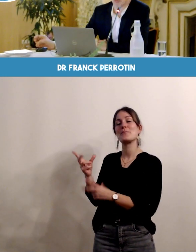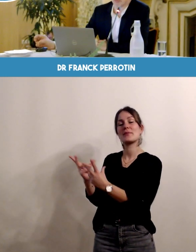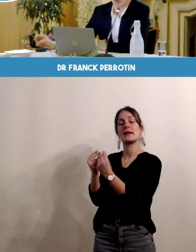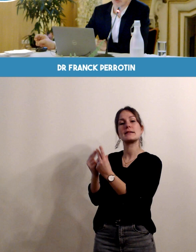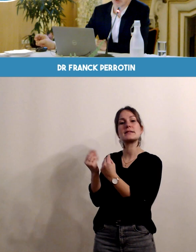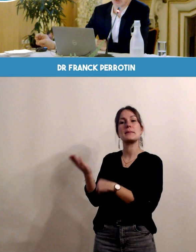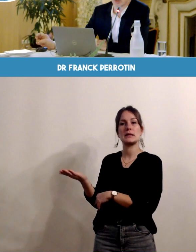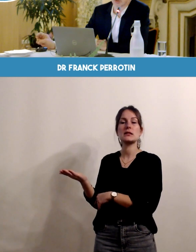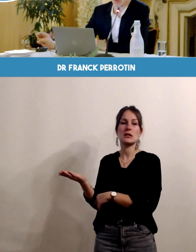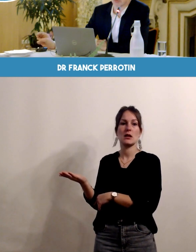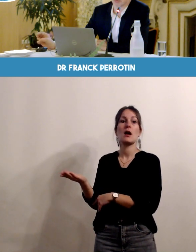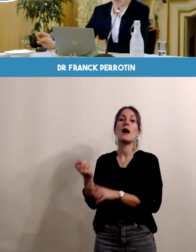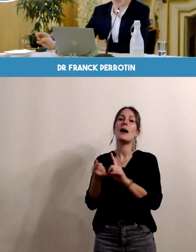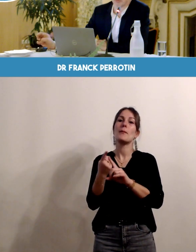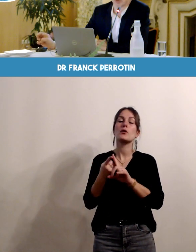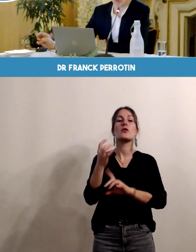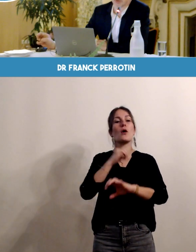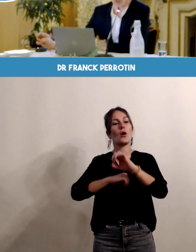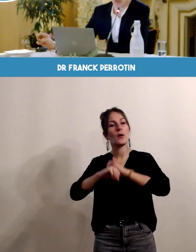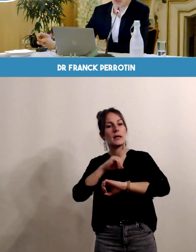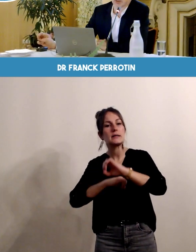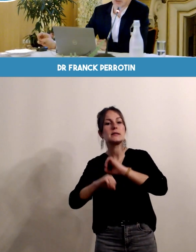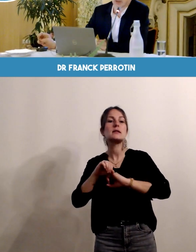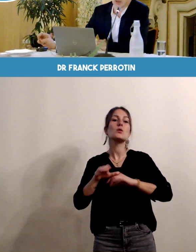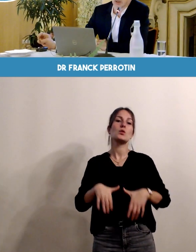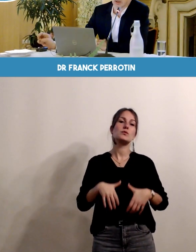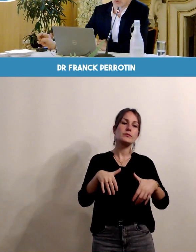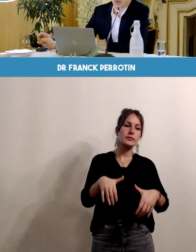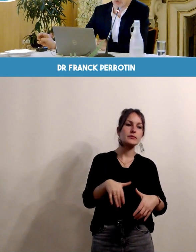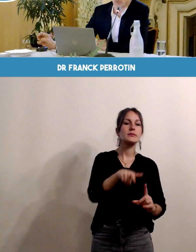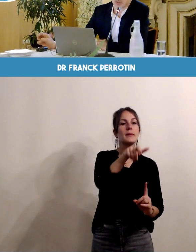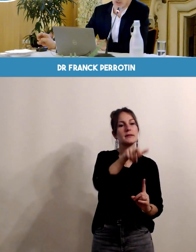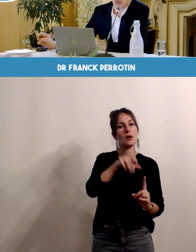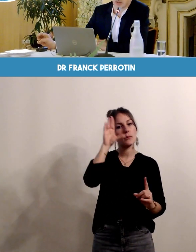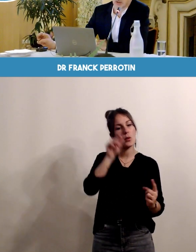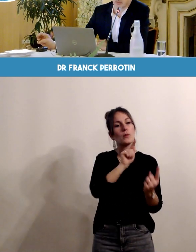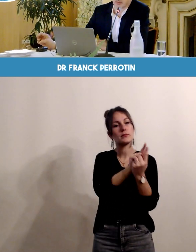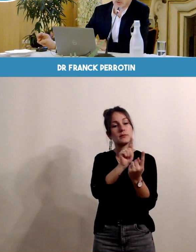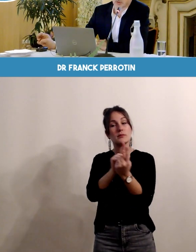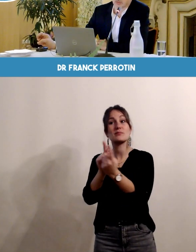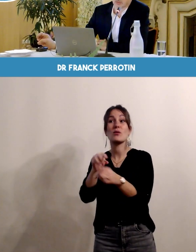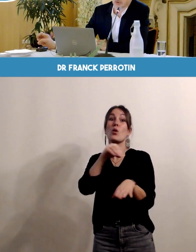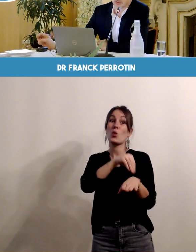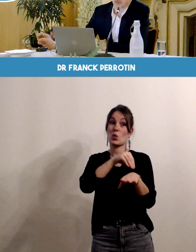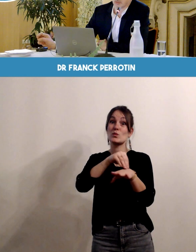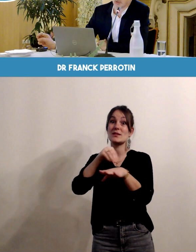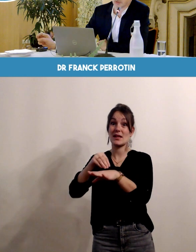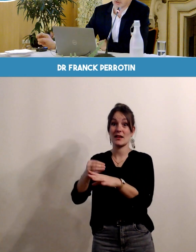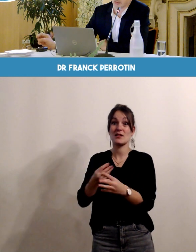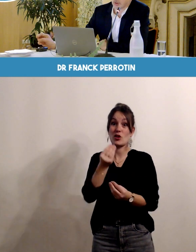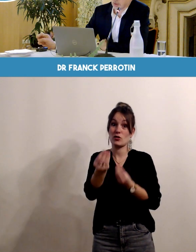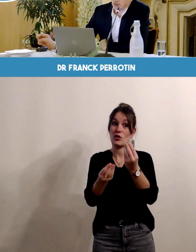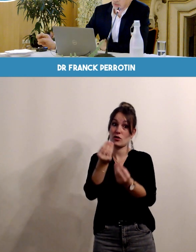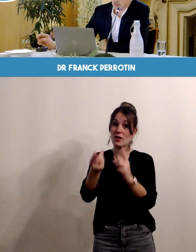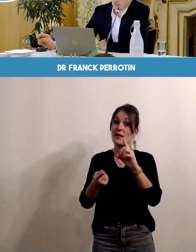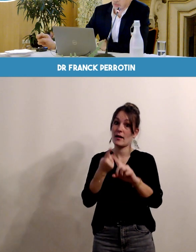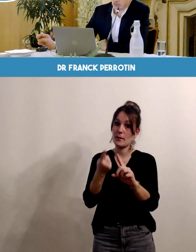certain nombre de points d'organisation du suivi des grossesses, sur des conseils également qui sont importants.